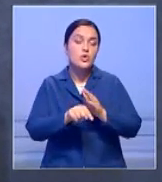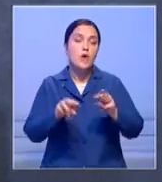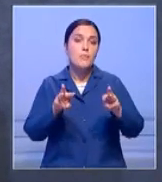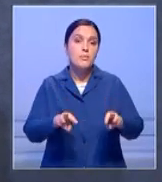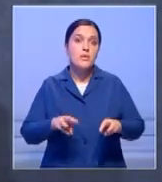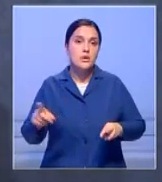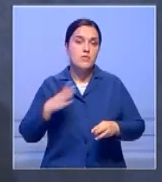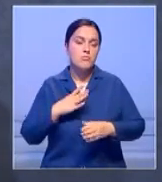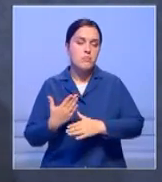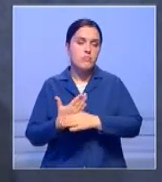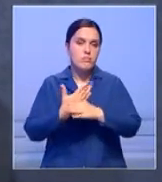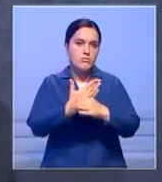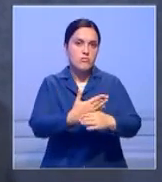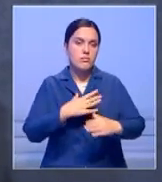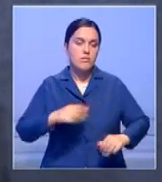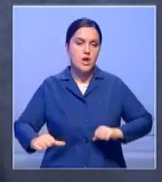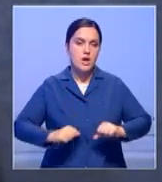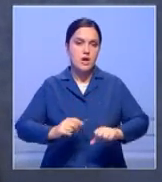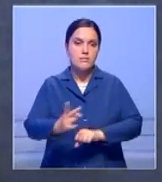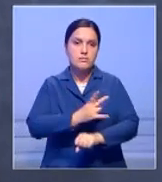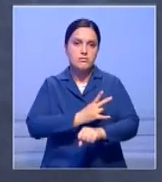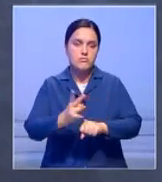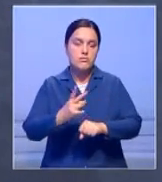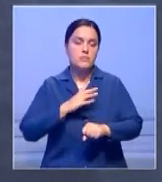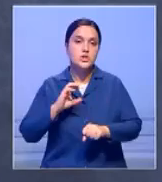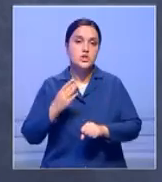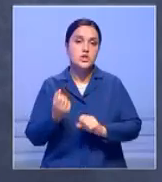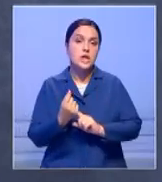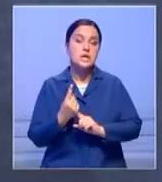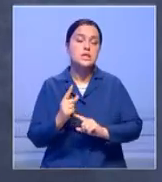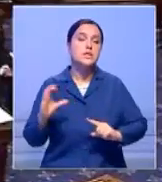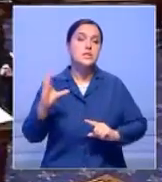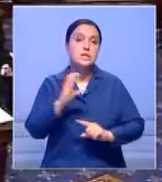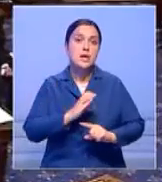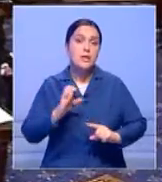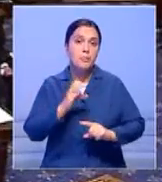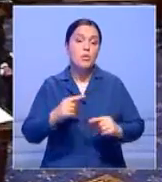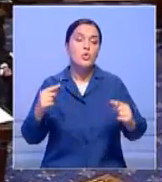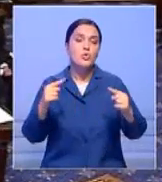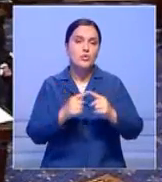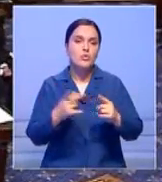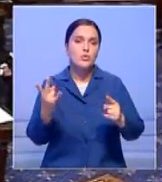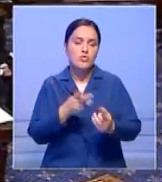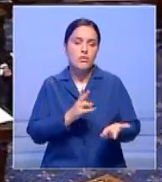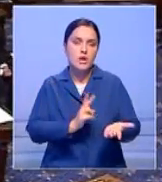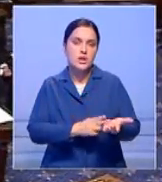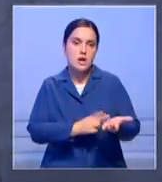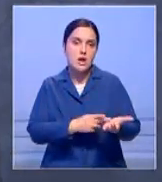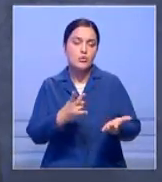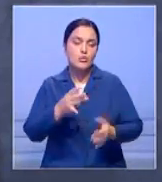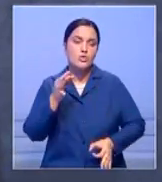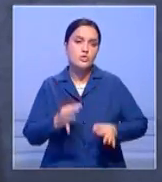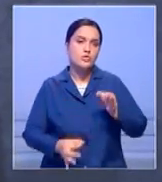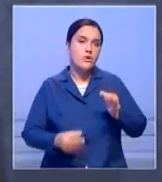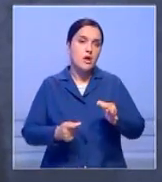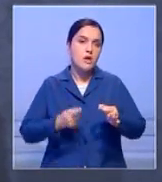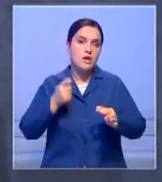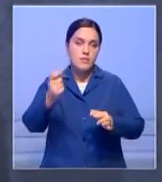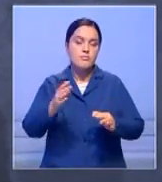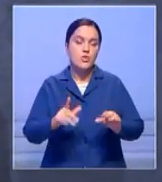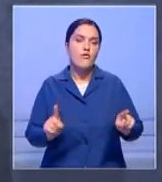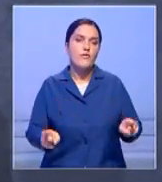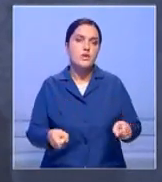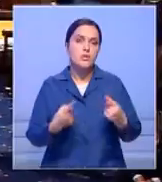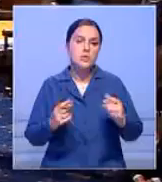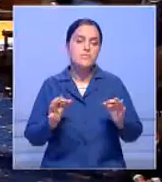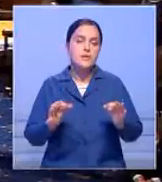способствовали одному из самых массовых убийств США. Правда, скрывающаяся за этими фактами должна быть представлена в честном суде, который восстановит